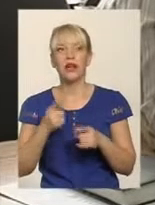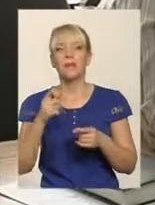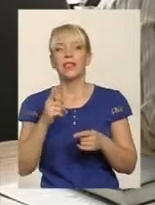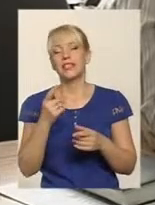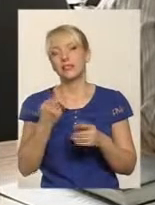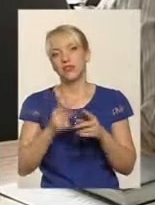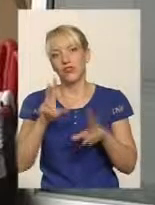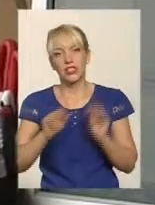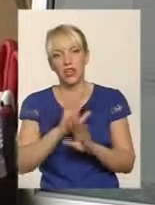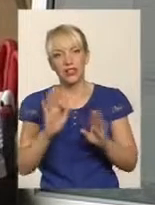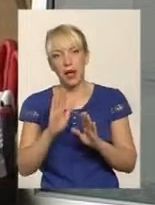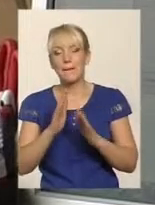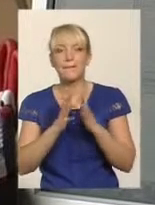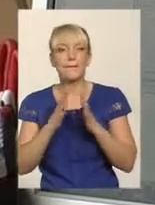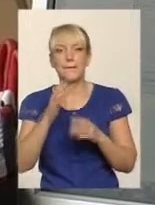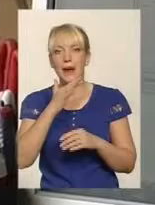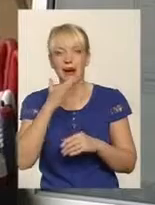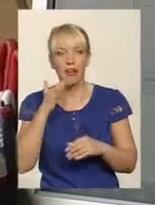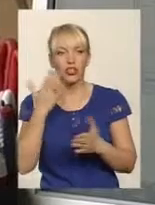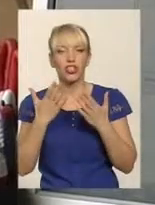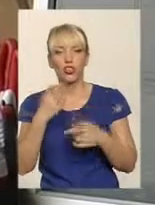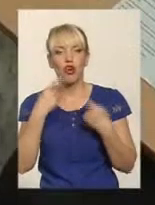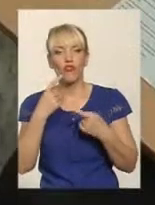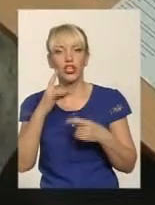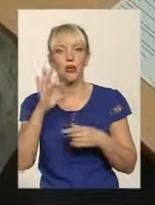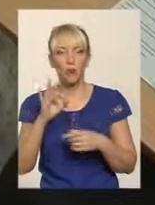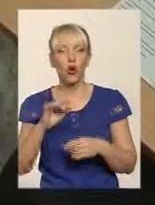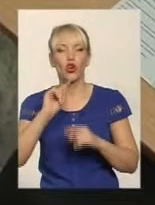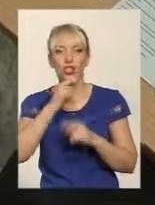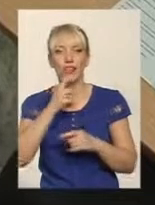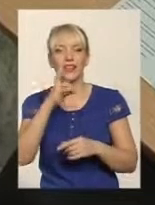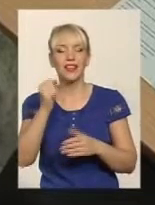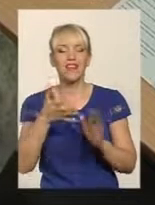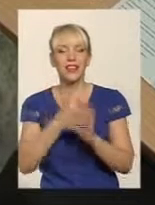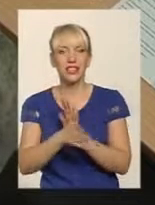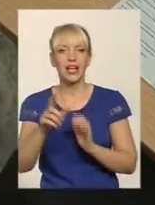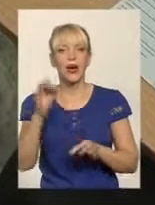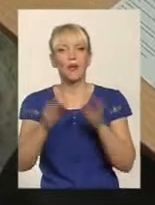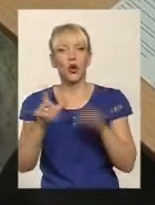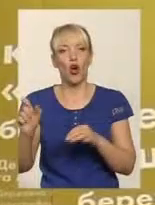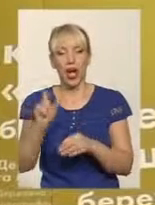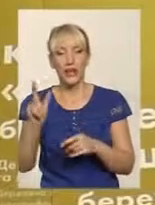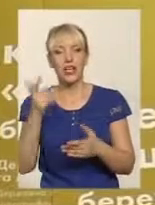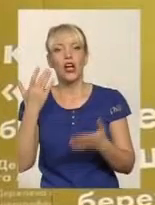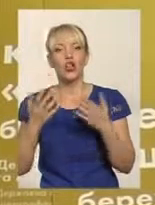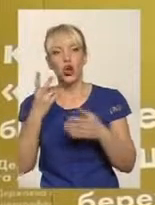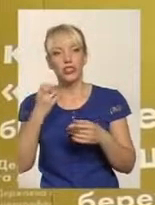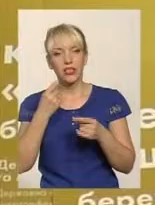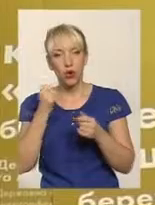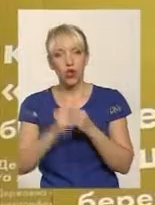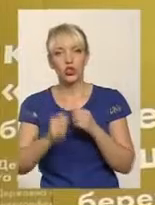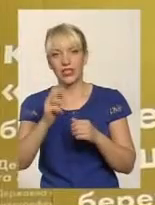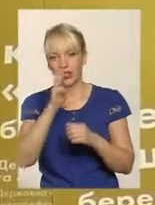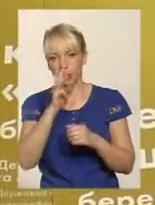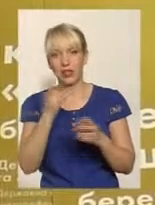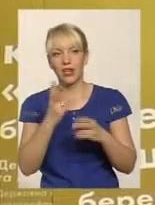йдеться про значне заощадження в майбутньому дорогого природного газу і втрат тепла. З іншого боку, з кожної зарплати доведеться